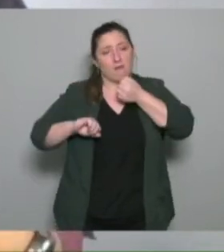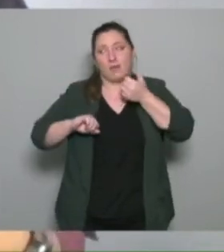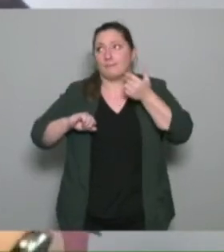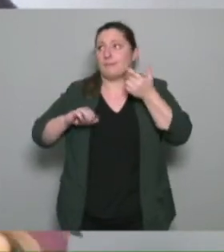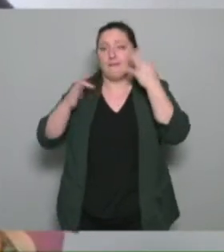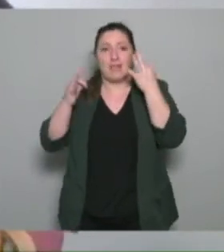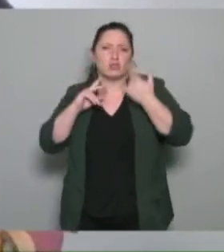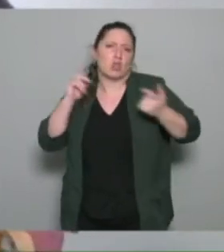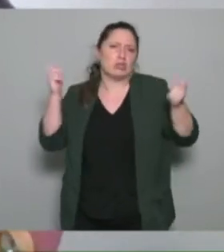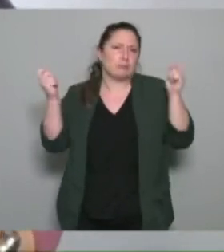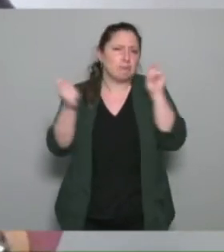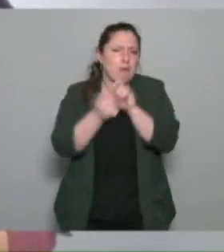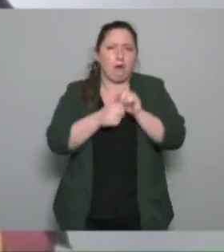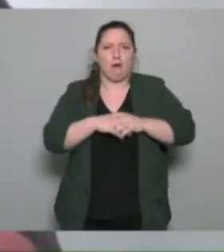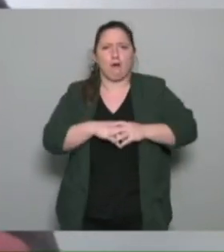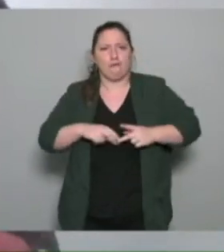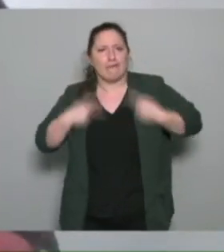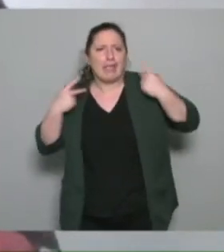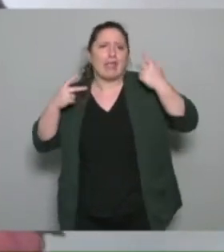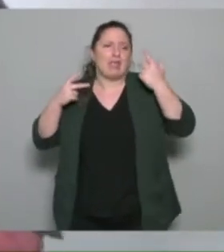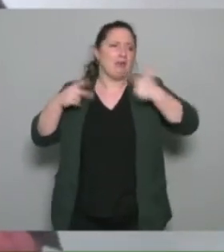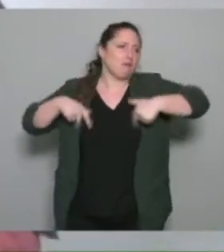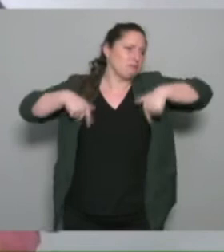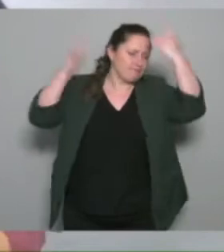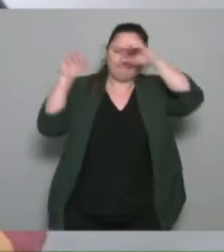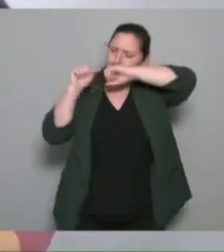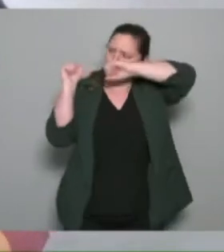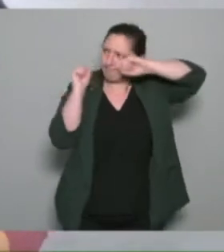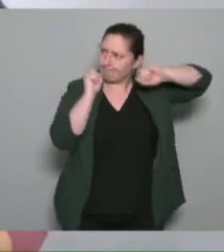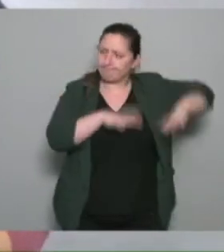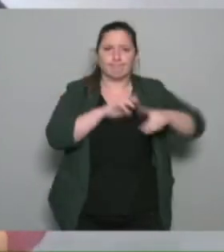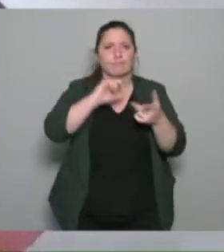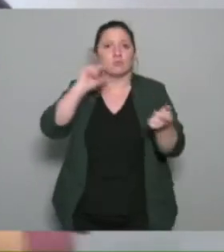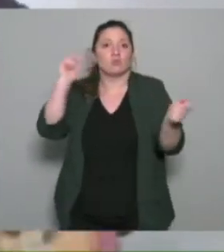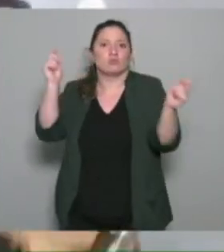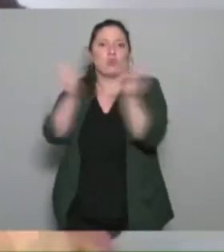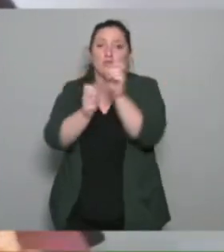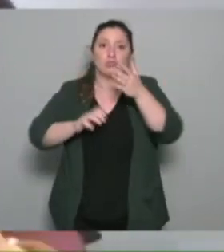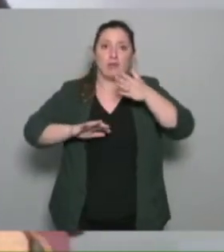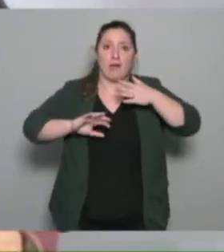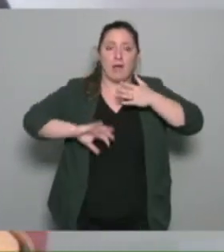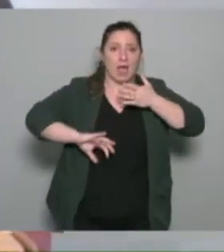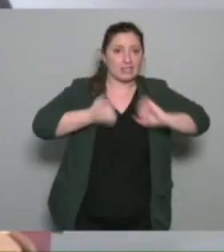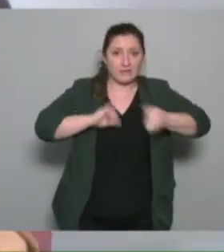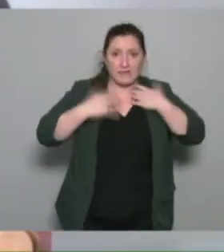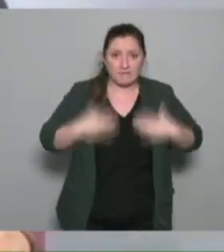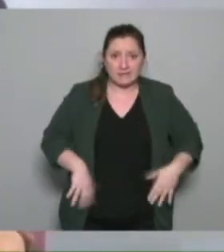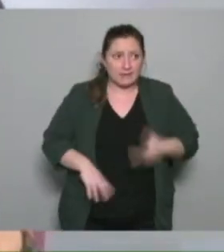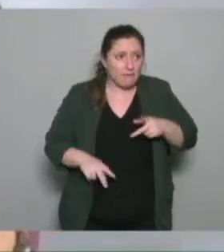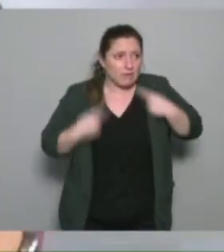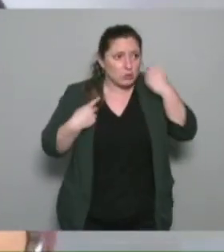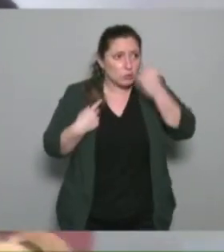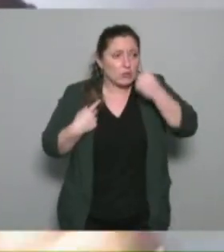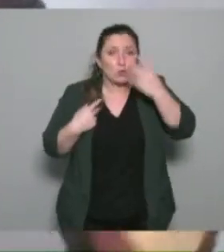de vie faire de l'activité physique un quotidien que ce soit que comme s'asseoir pour regarder son émission